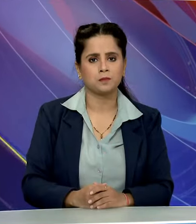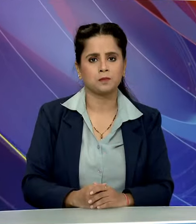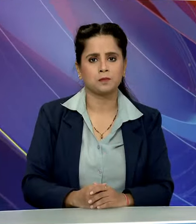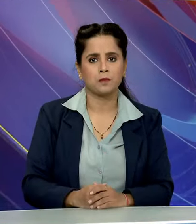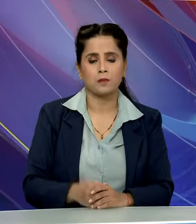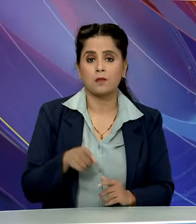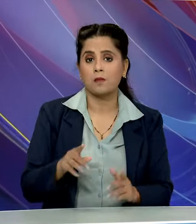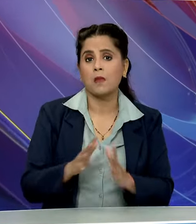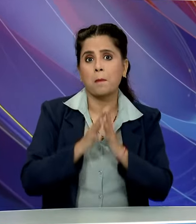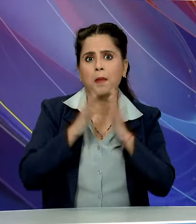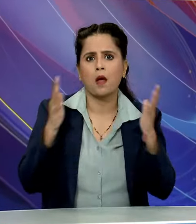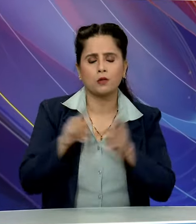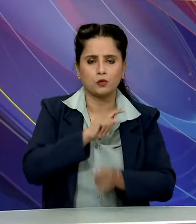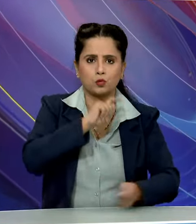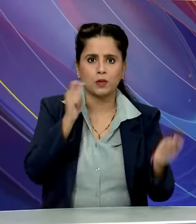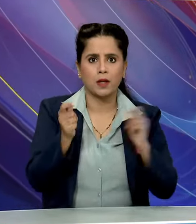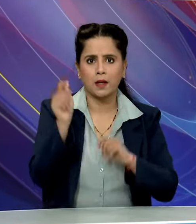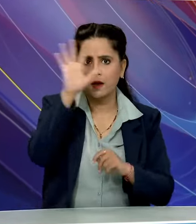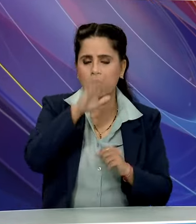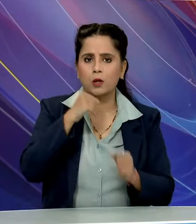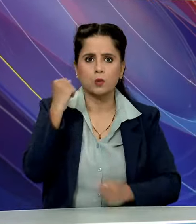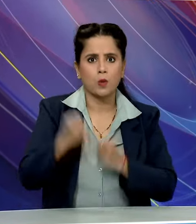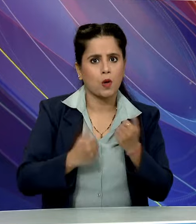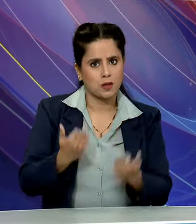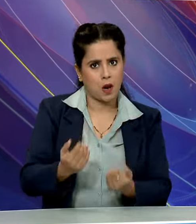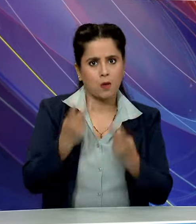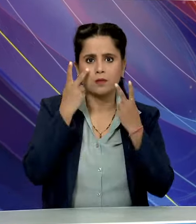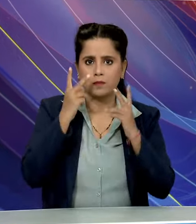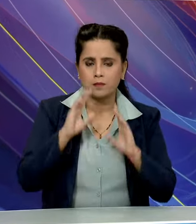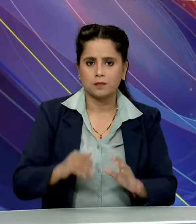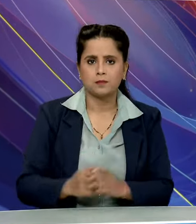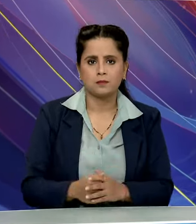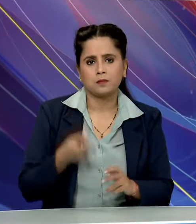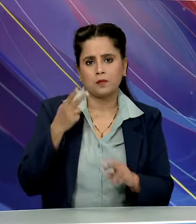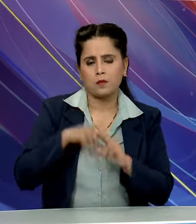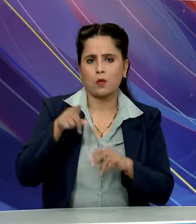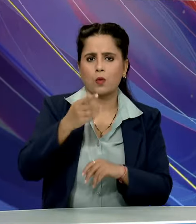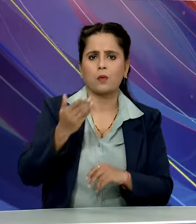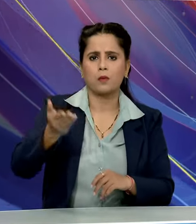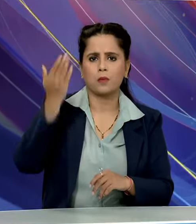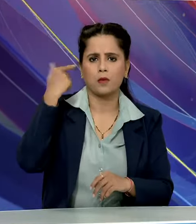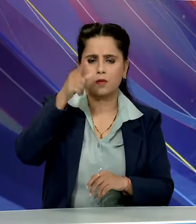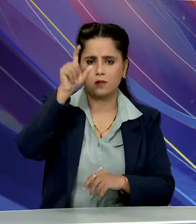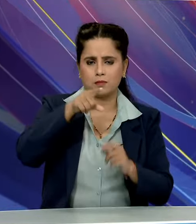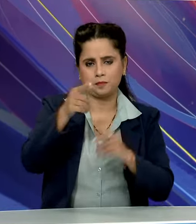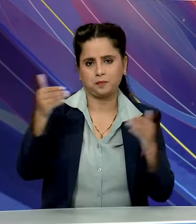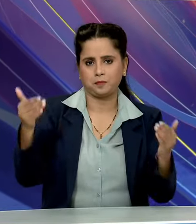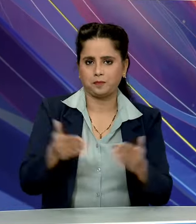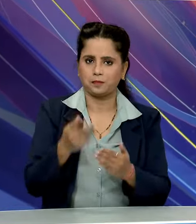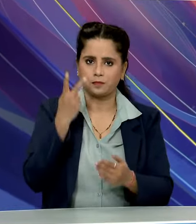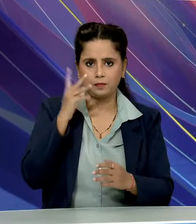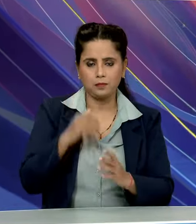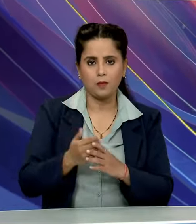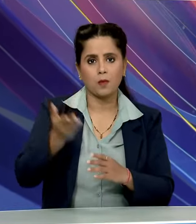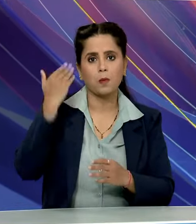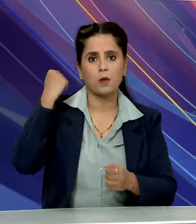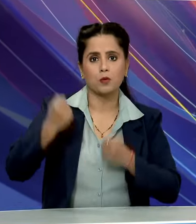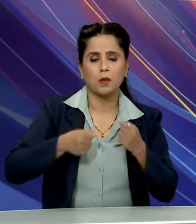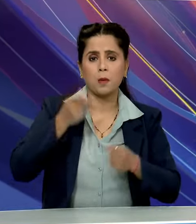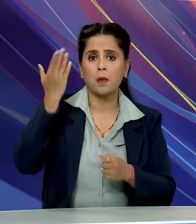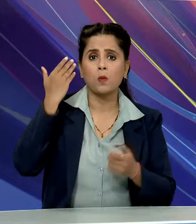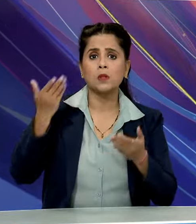एक बहुत बड़ा भारत की खेलों में आया है अगर आप पूर्व के खिलारियों से मिलेंगे उस समय की